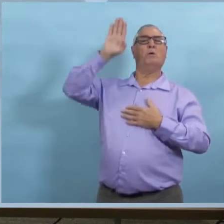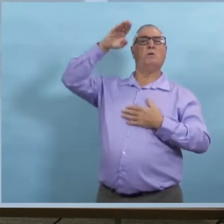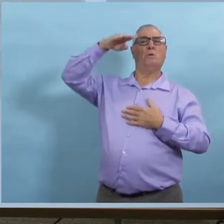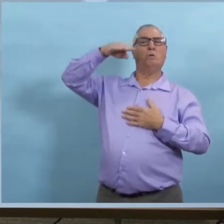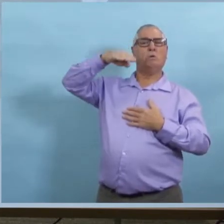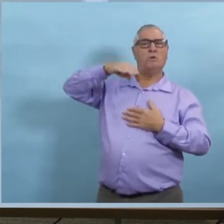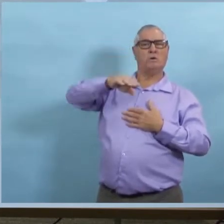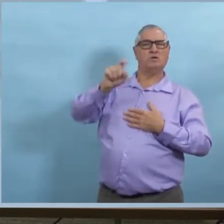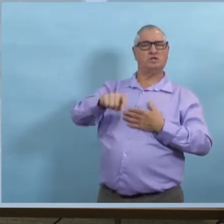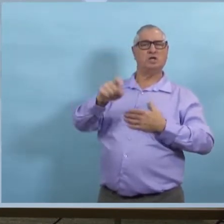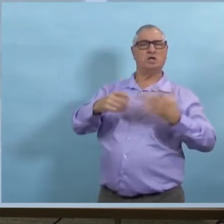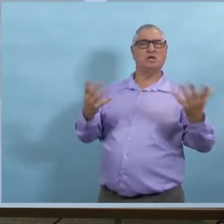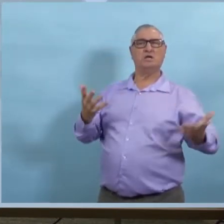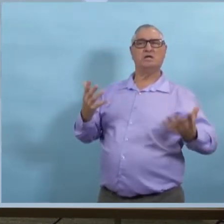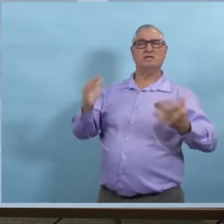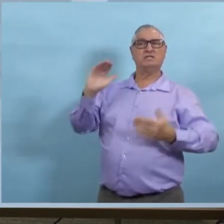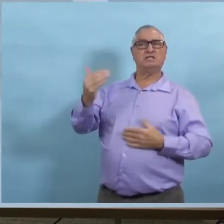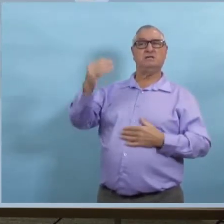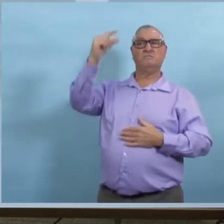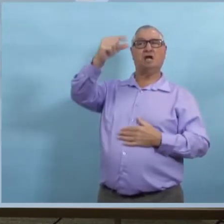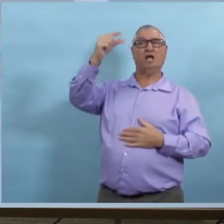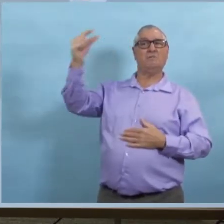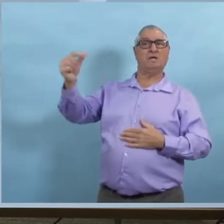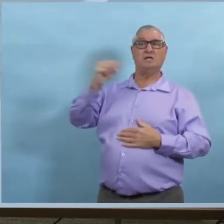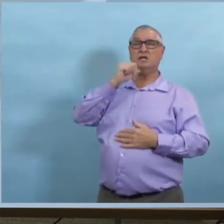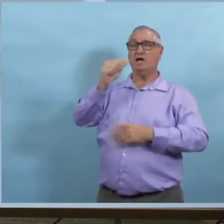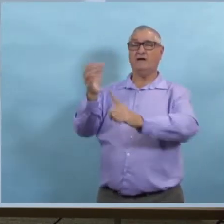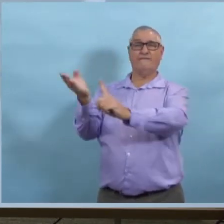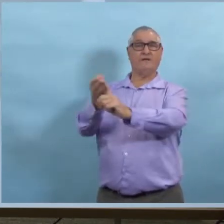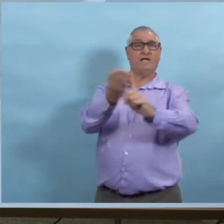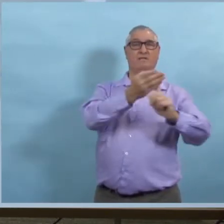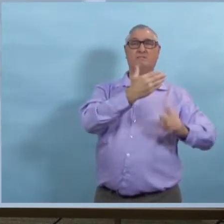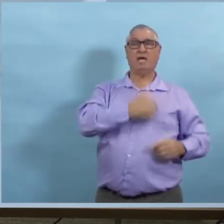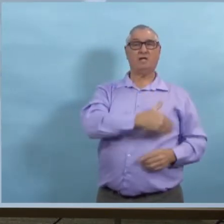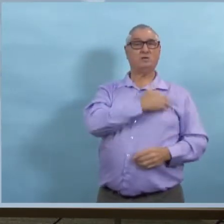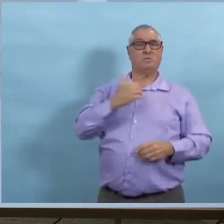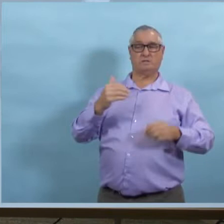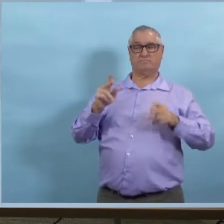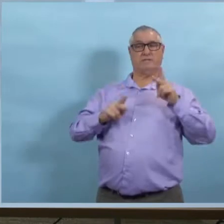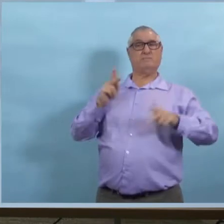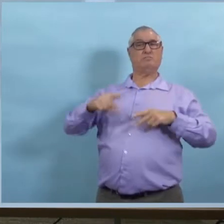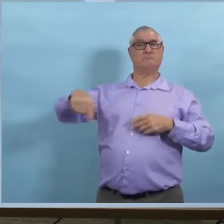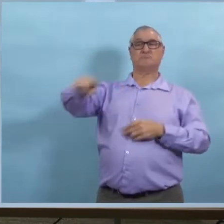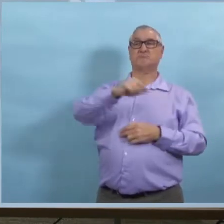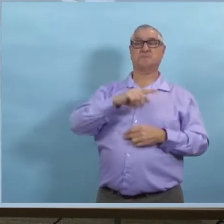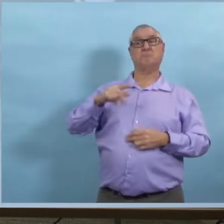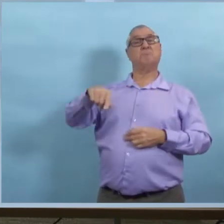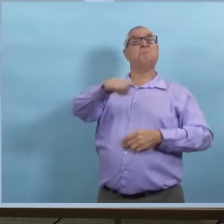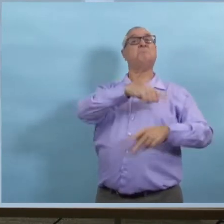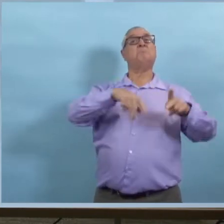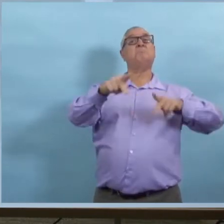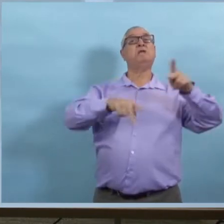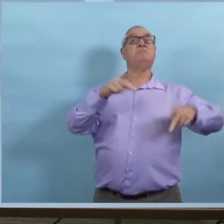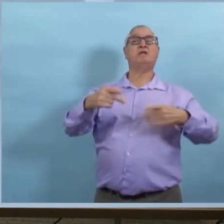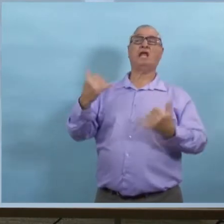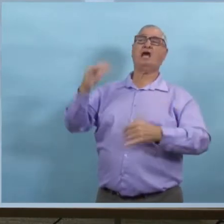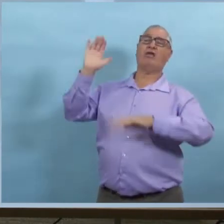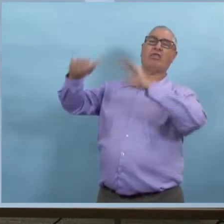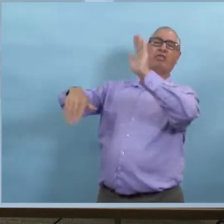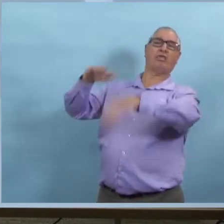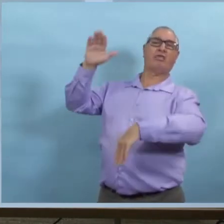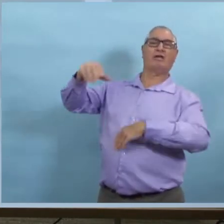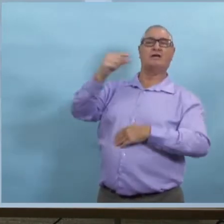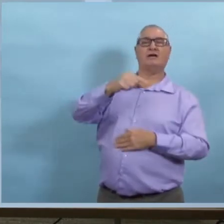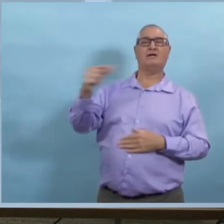Alors, qu'est-ce qui s'est passé ? Qu'est qui s'est mal passé ? Qu'est-ce qui s'est passé que le gouvernement n'a pas réussi à convaincre les pénipégois de